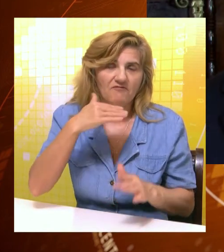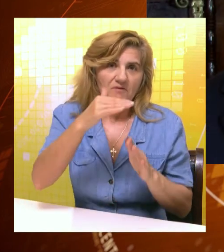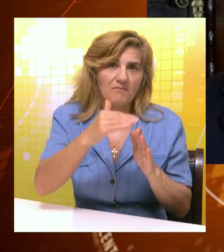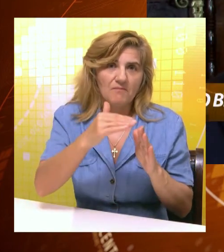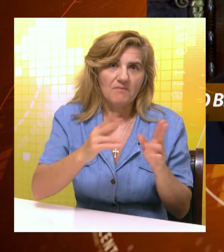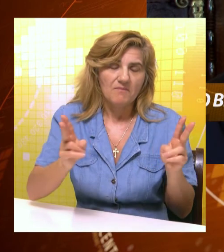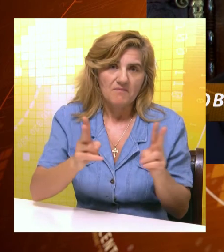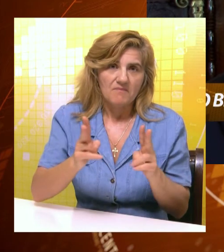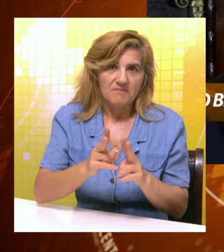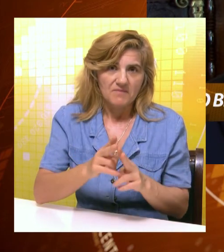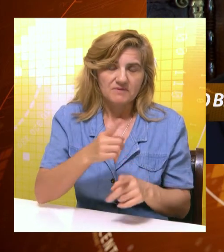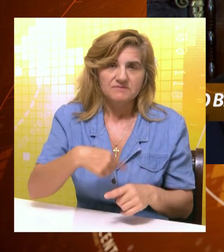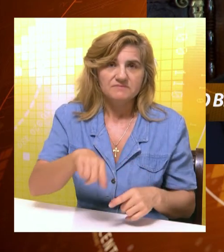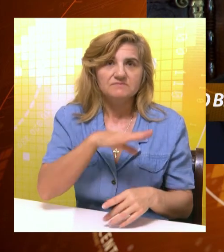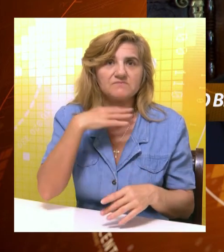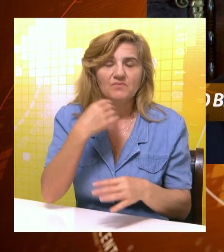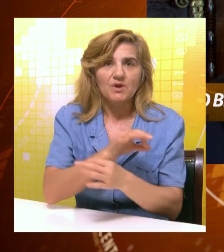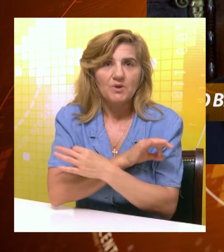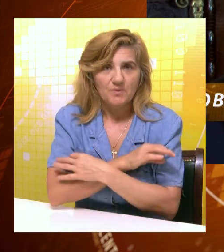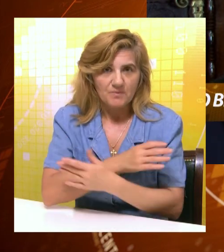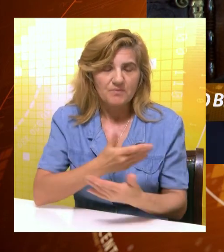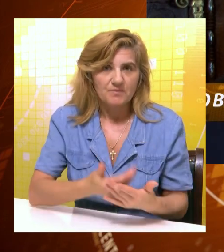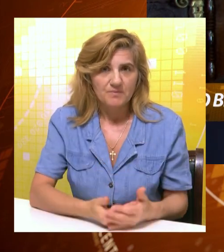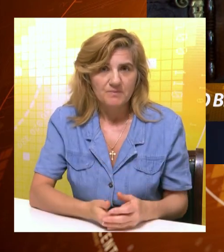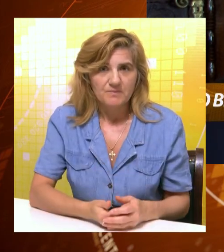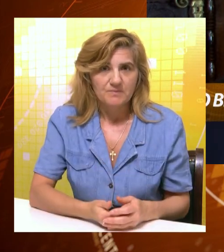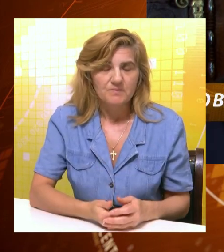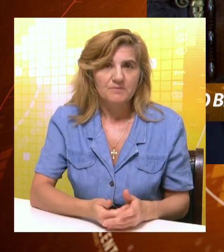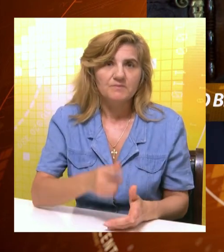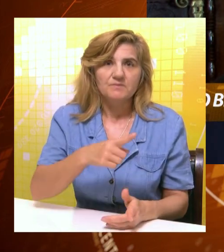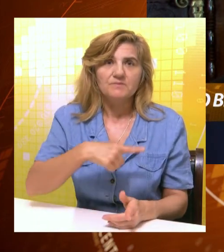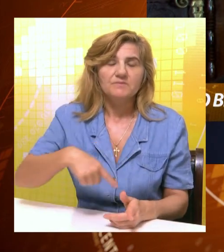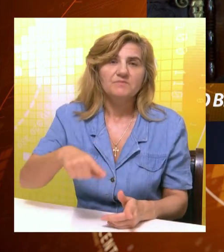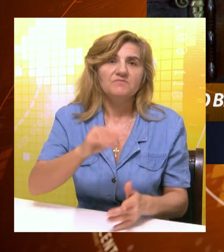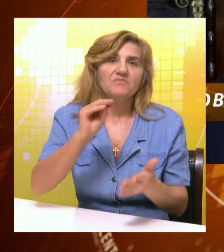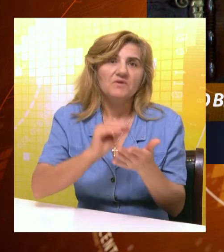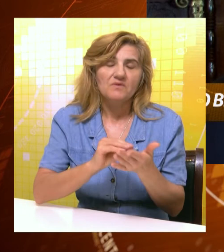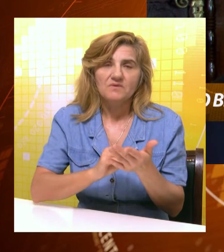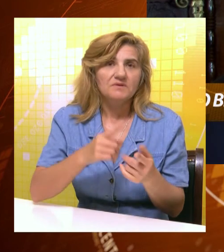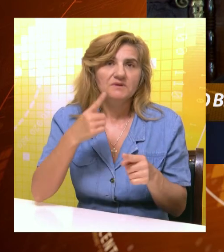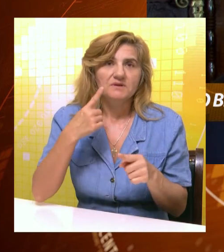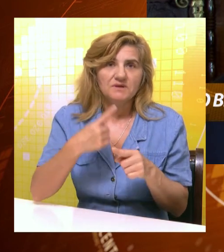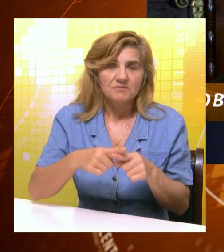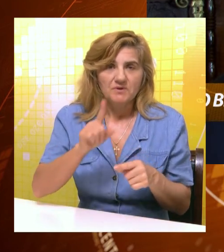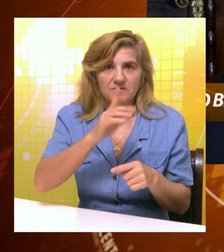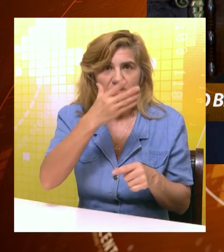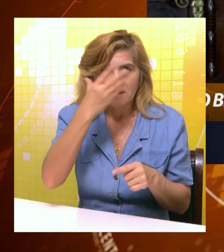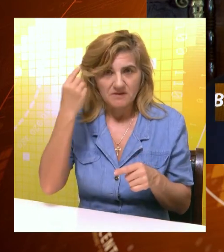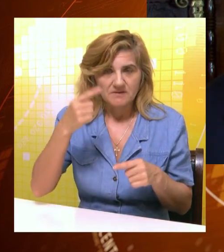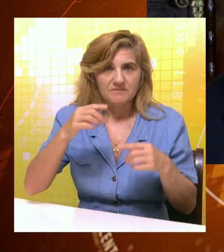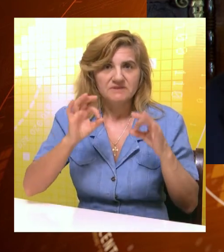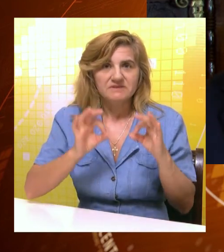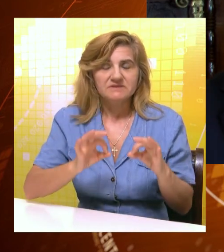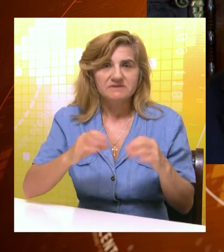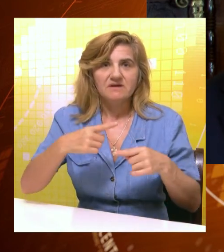jedan događaj koji obeležavamo zbog toga da bismo sljedećim generacijama svake godine ponovili